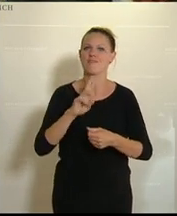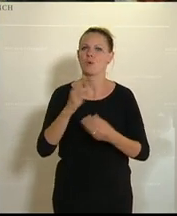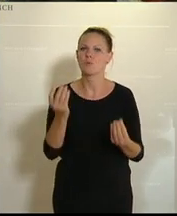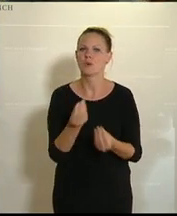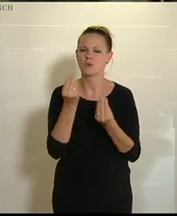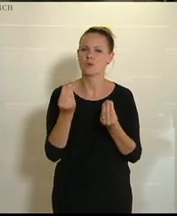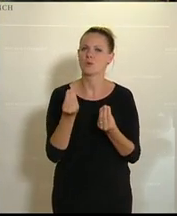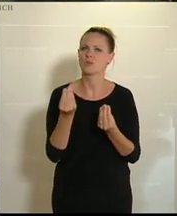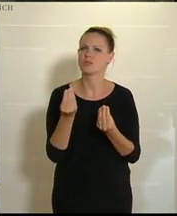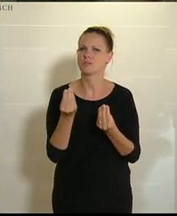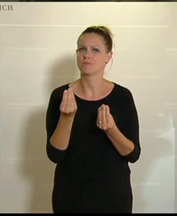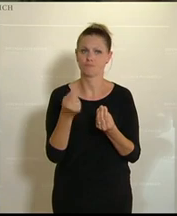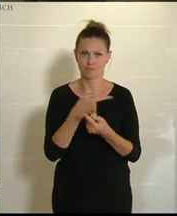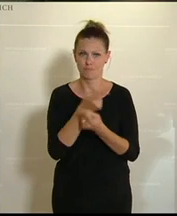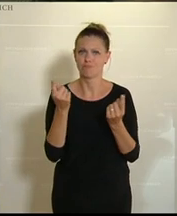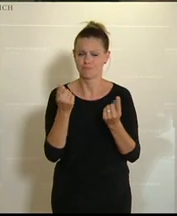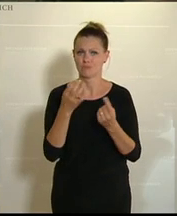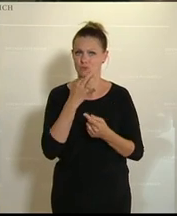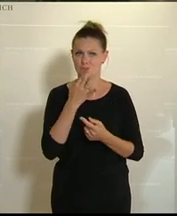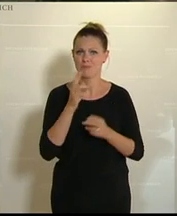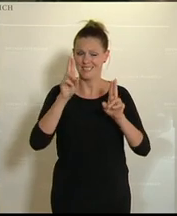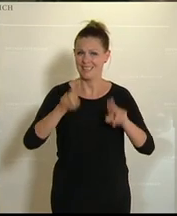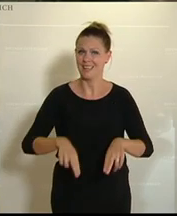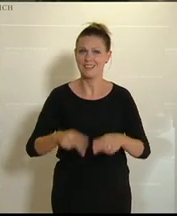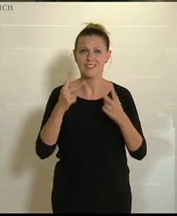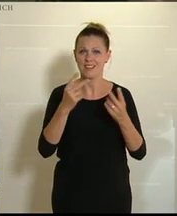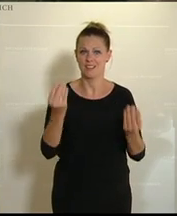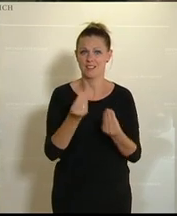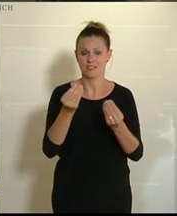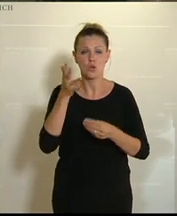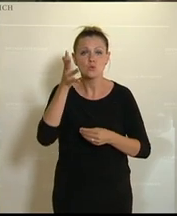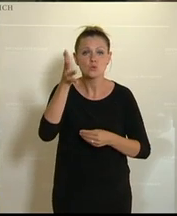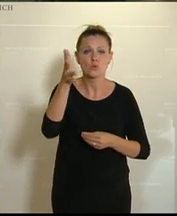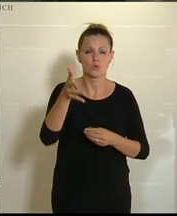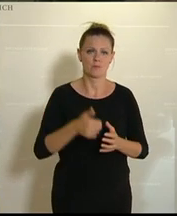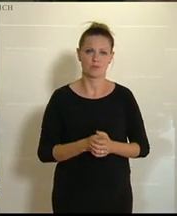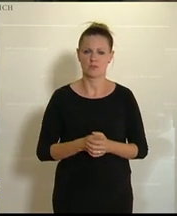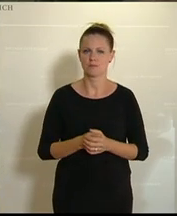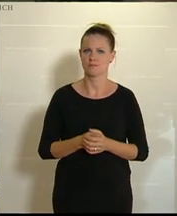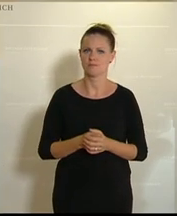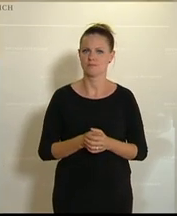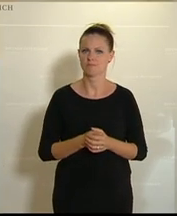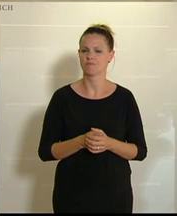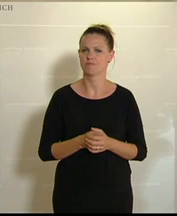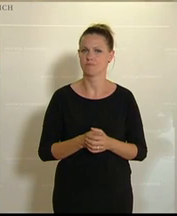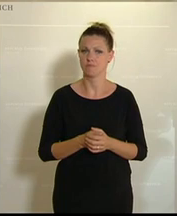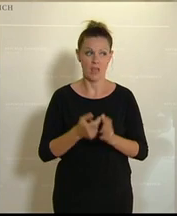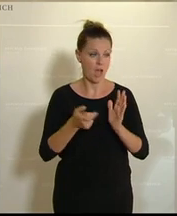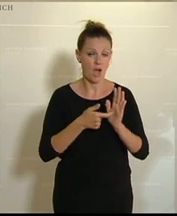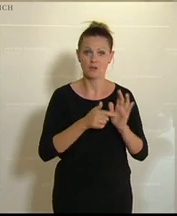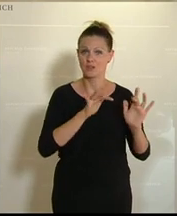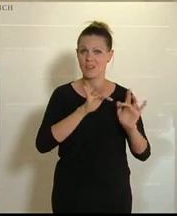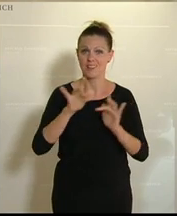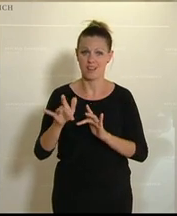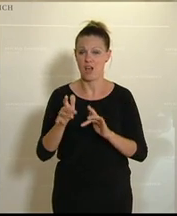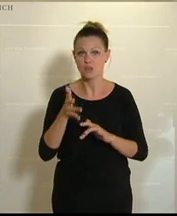ich Ihnen allen zustimme. Das ist ein zentraler Faktor für die Zukunft, zum Begegnen der Herausforderungen für